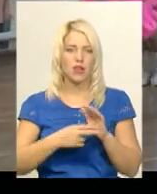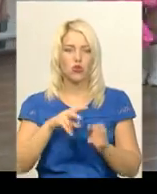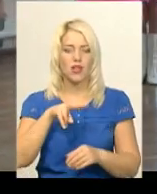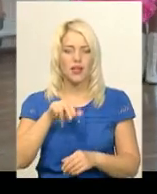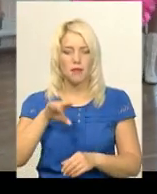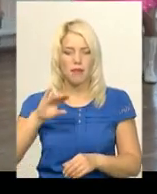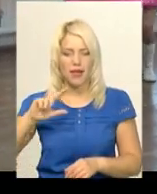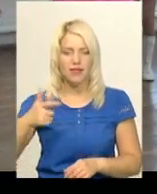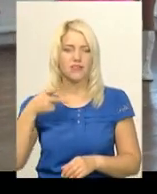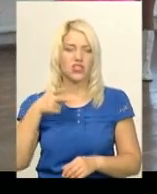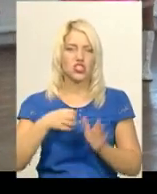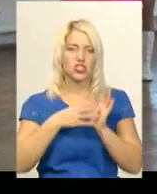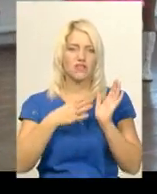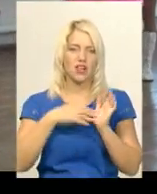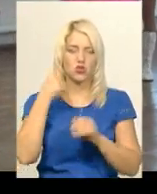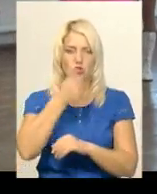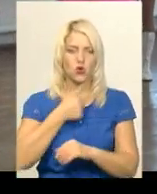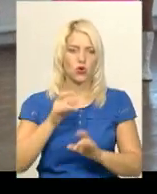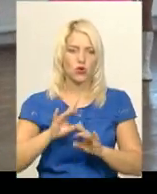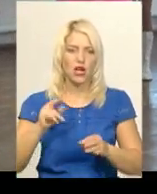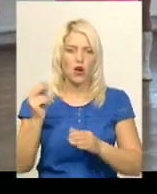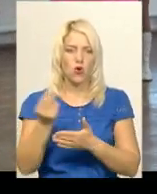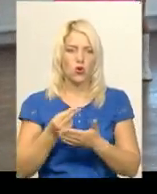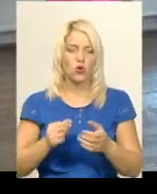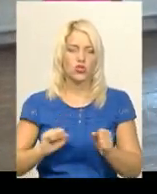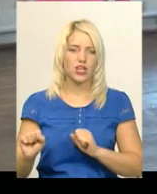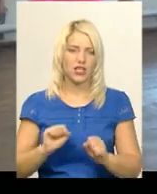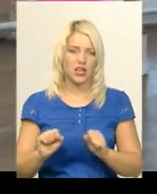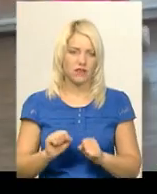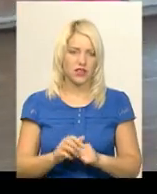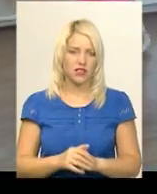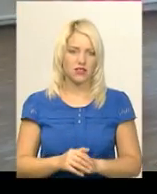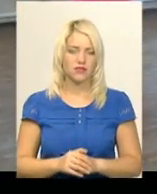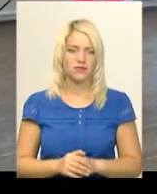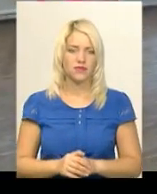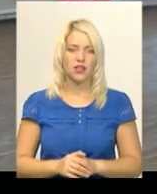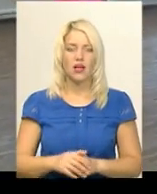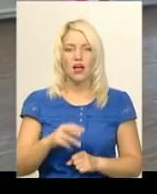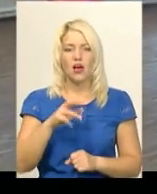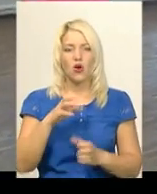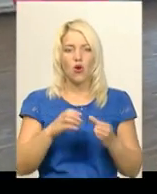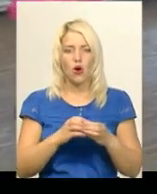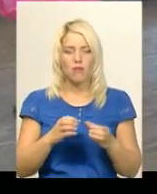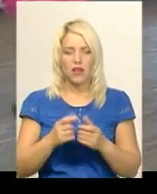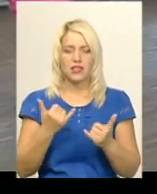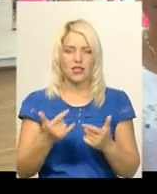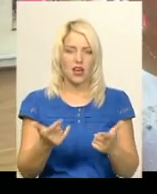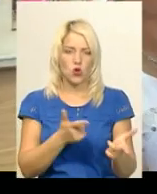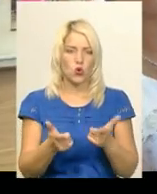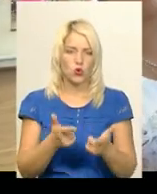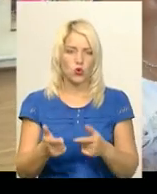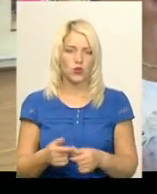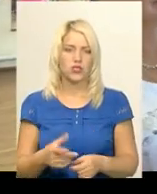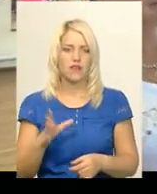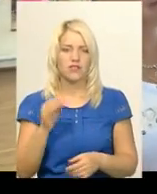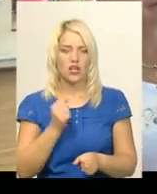на липень 2019 року, розповів художній керівник колективу «Альфа» Олександр Мильніков. Команда до нього наразі готується. Це все